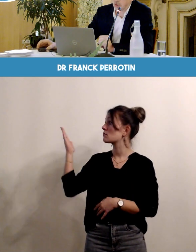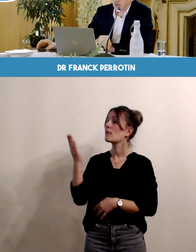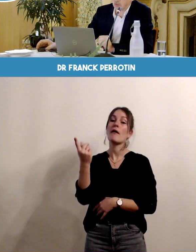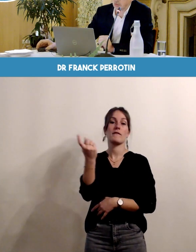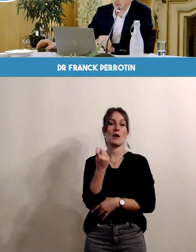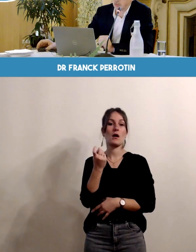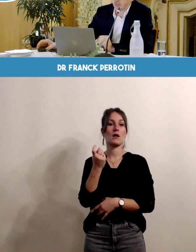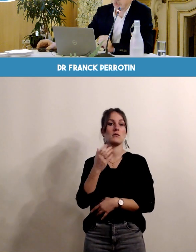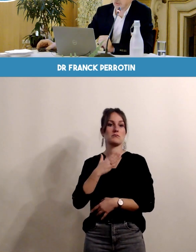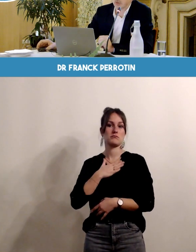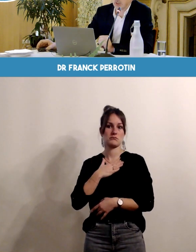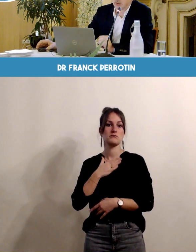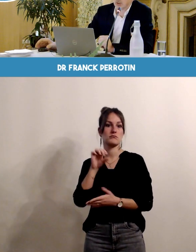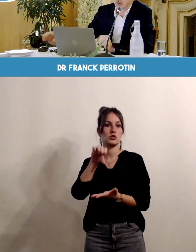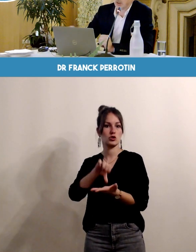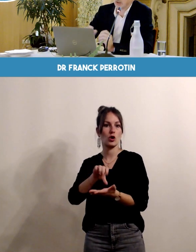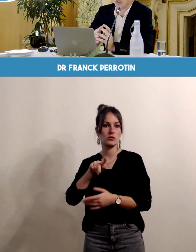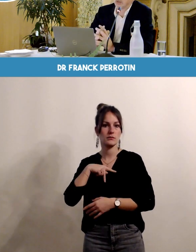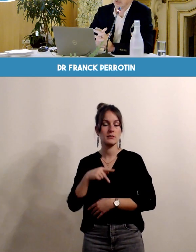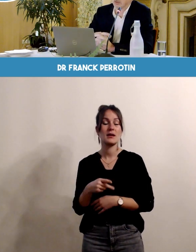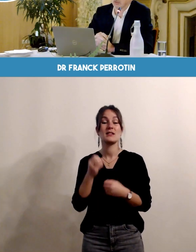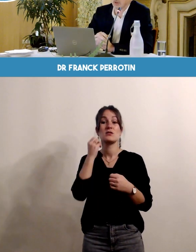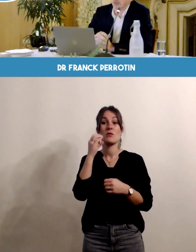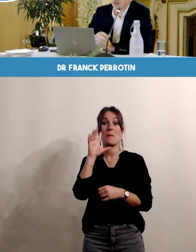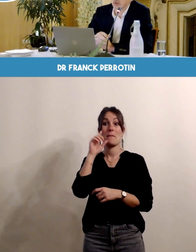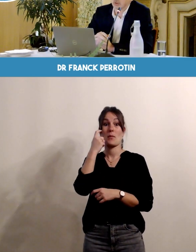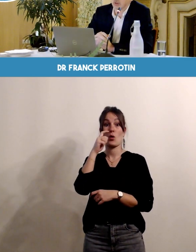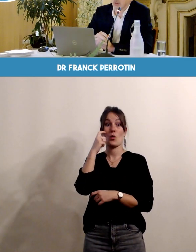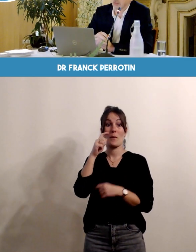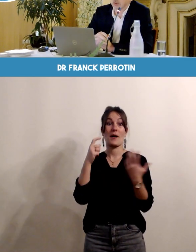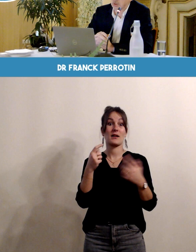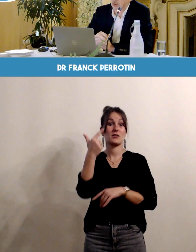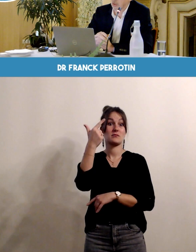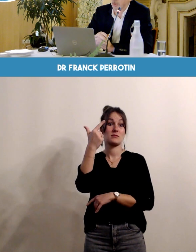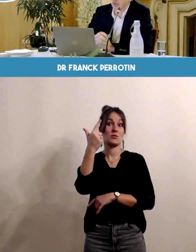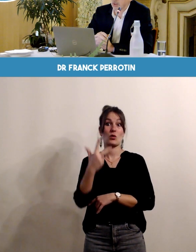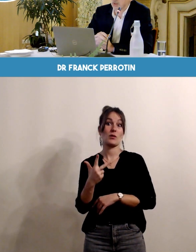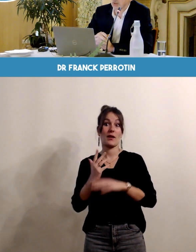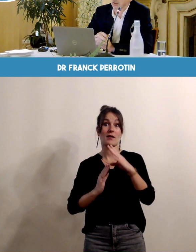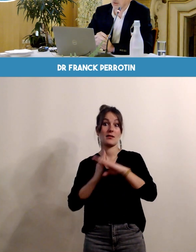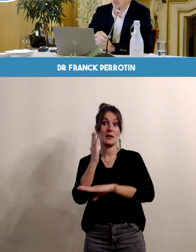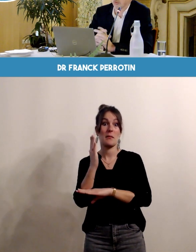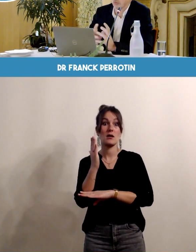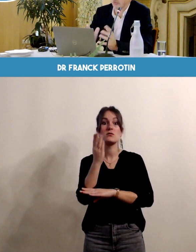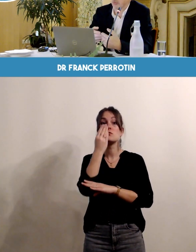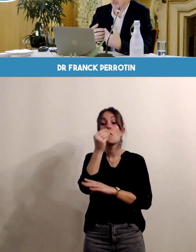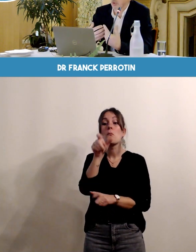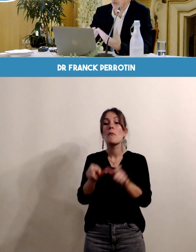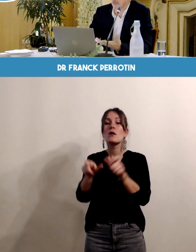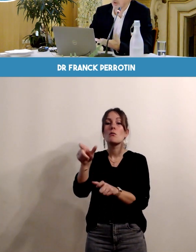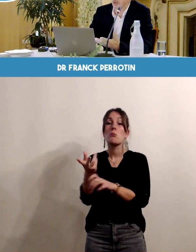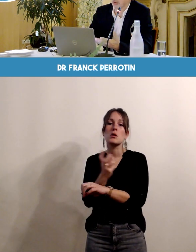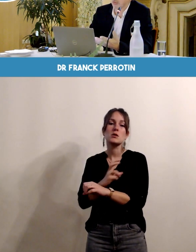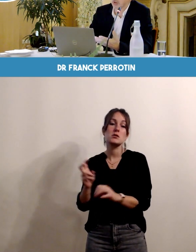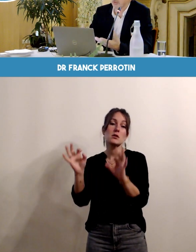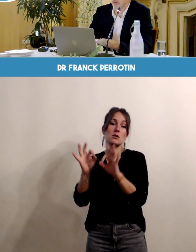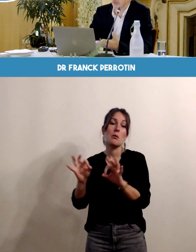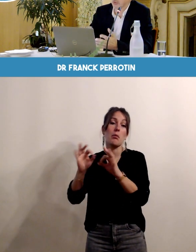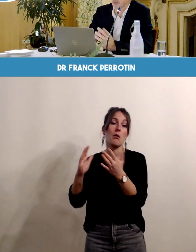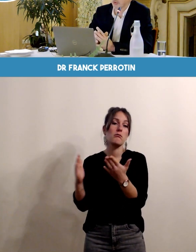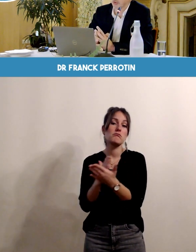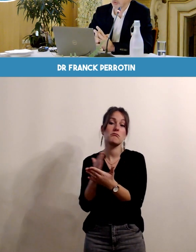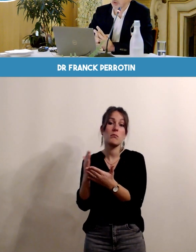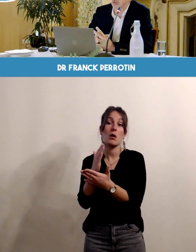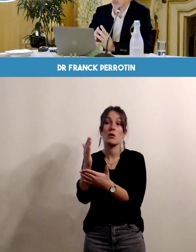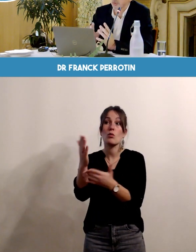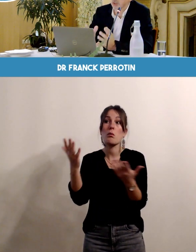centre que dans plus des deux tiers des cas la patiente est considérée comme à bas risque et donc va pouvoir avoir un parcours qui va être